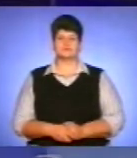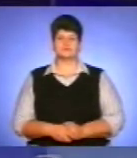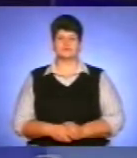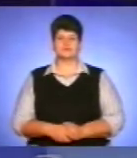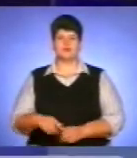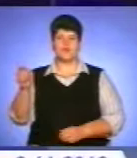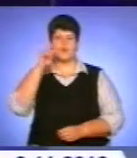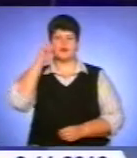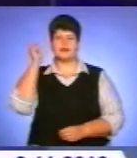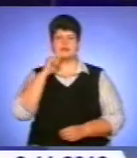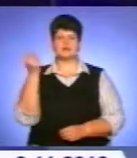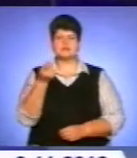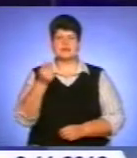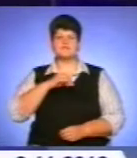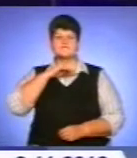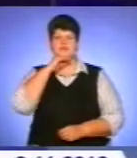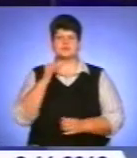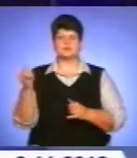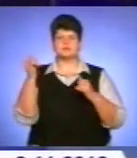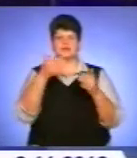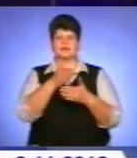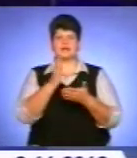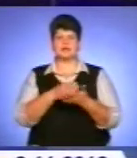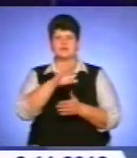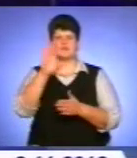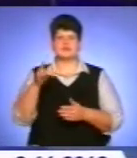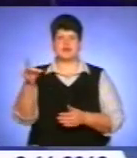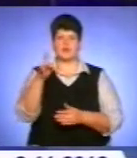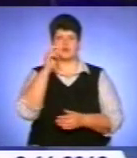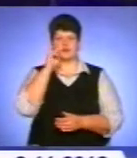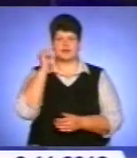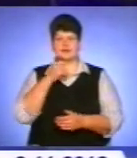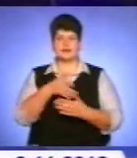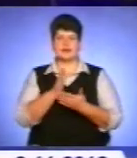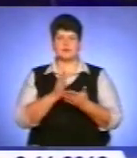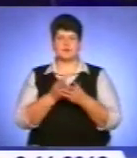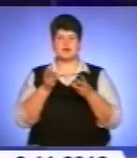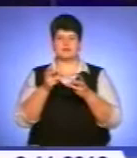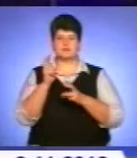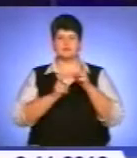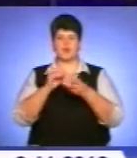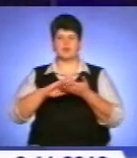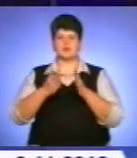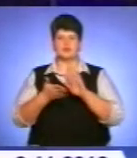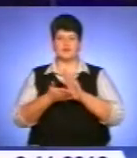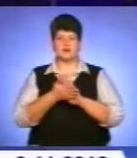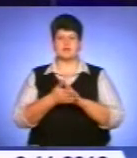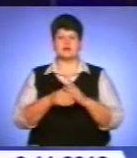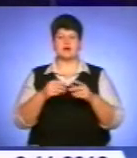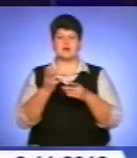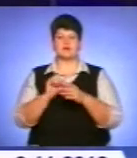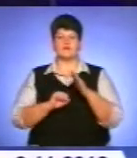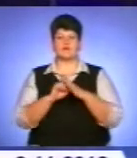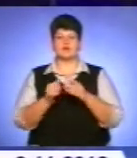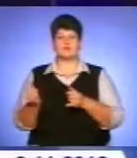Українського зерна вистачить, аби забезпечити хлібом всі регіони країни. Хлібопекарські підприємства укладають угоди з Аграрним фондом